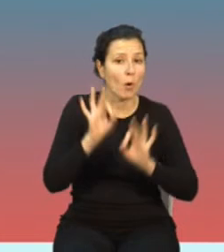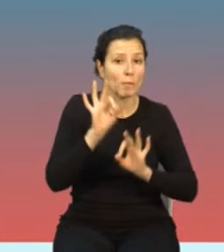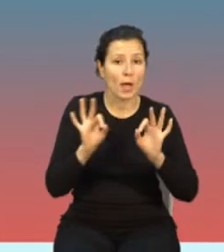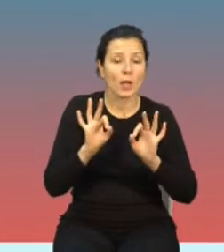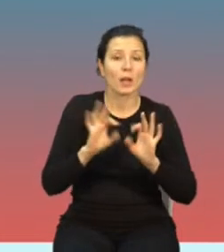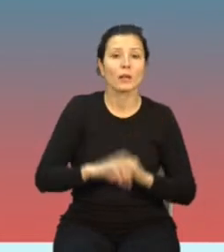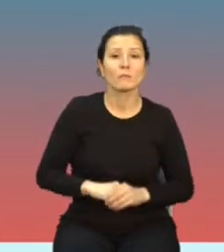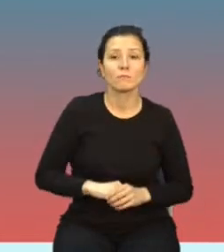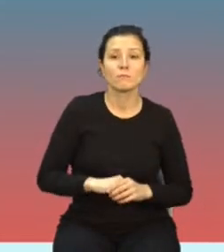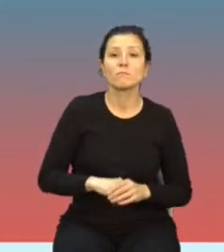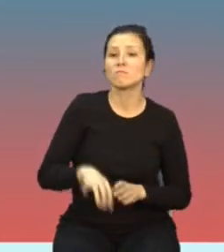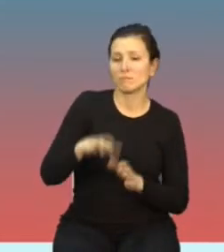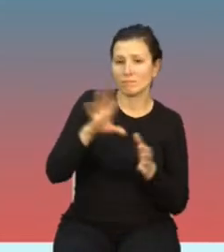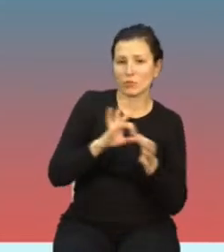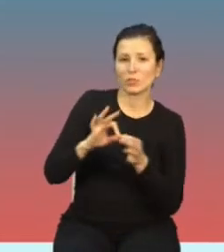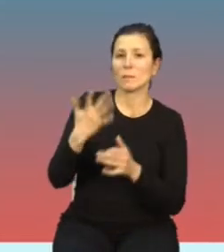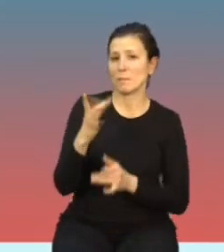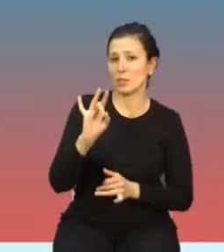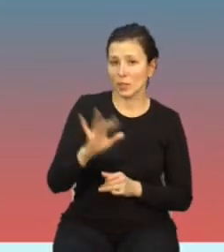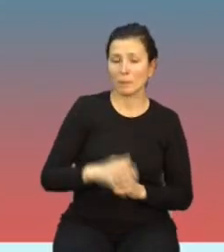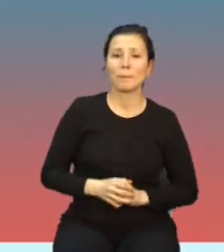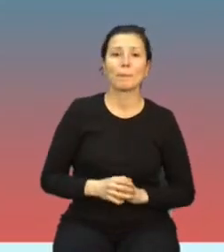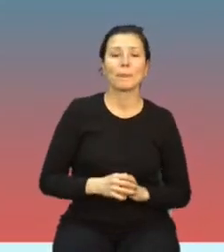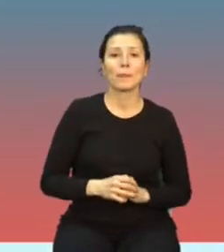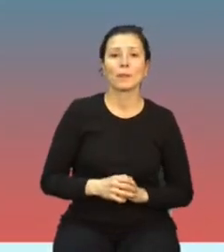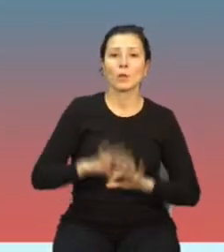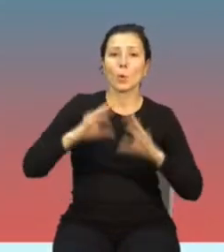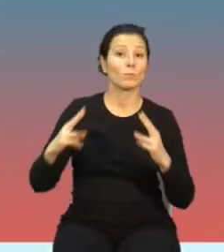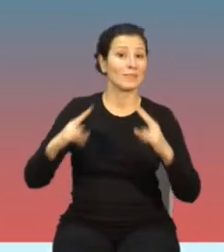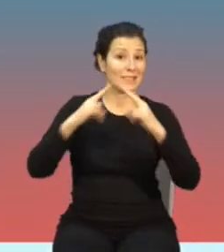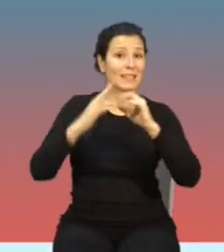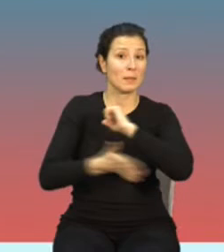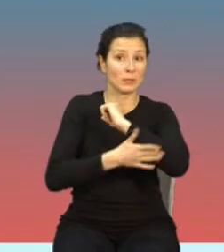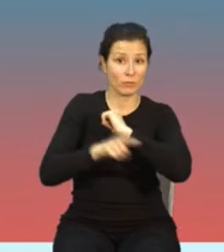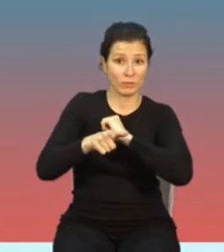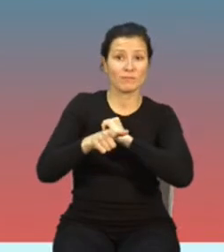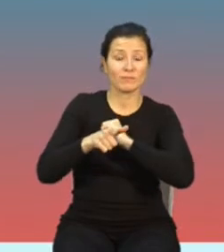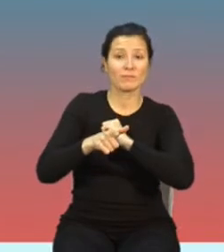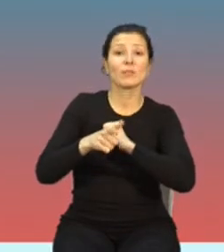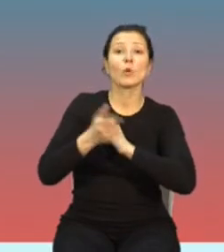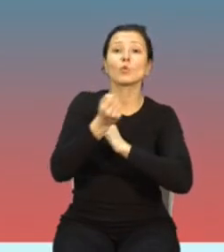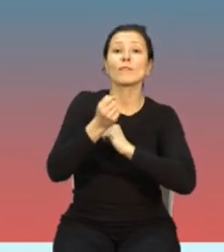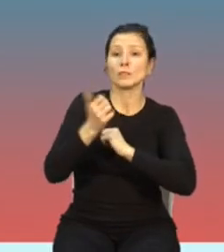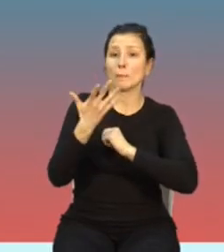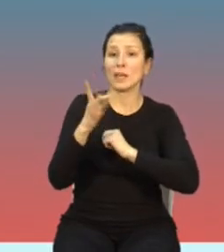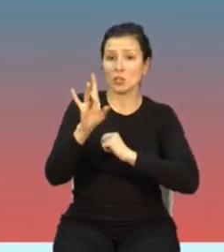w zakresie 5G, czyli stacji bazowych obsługujących 5G i